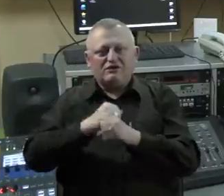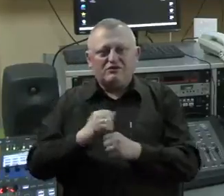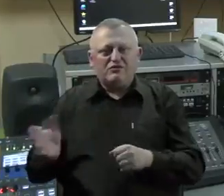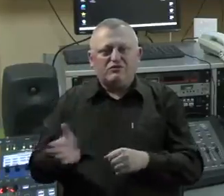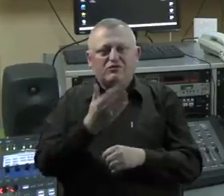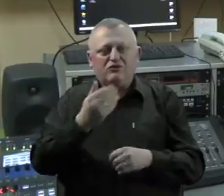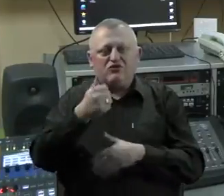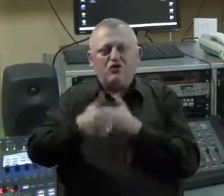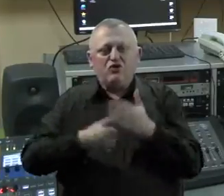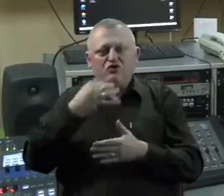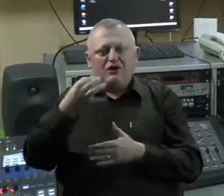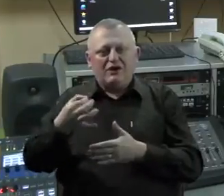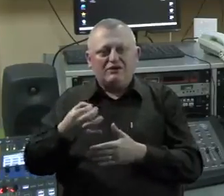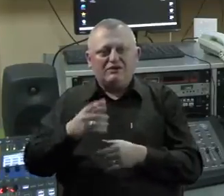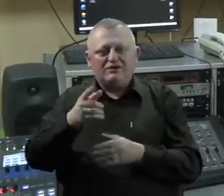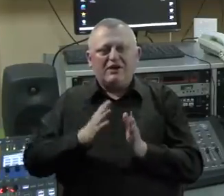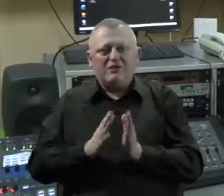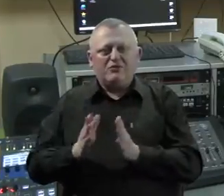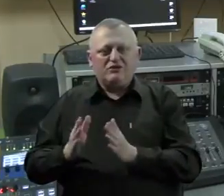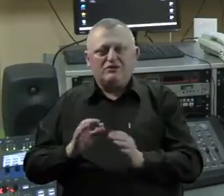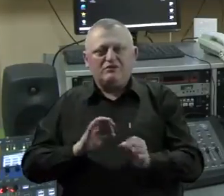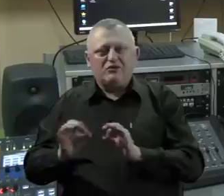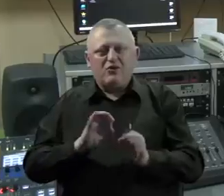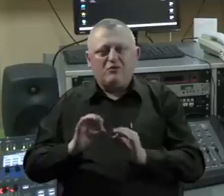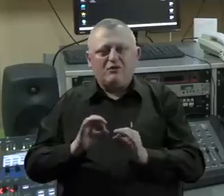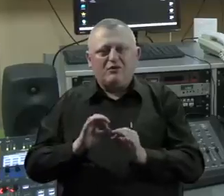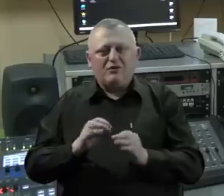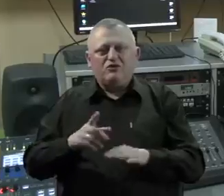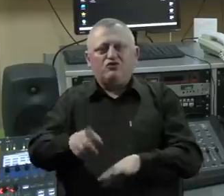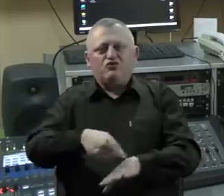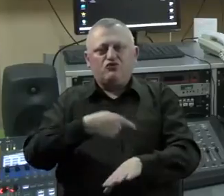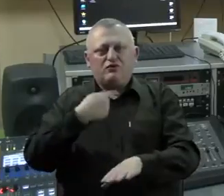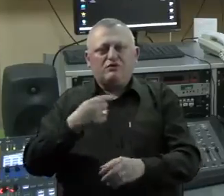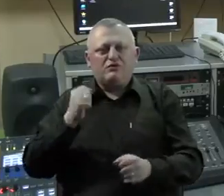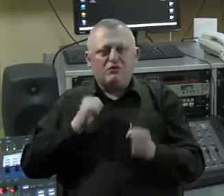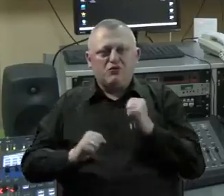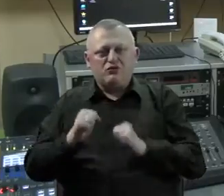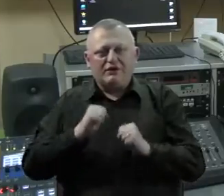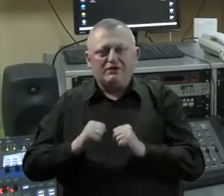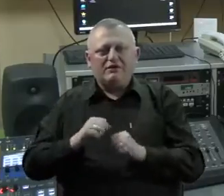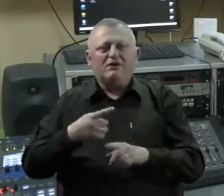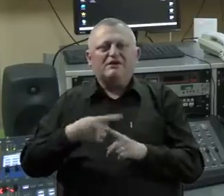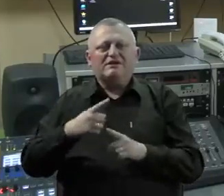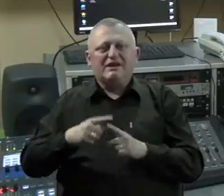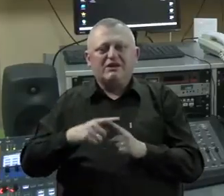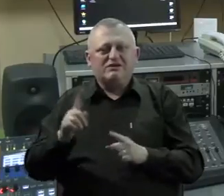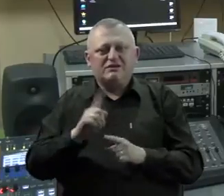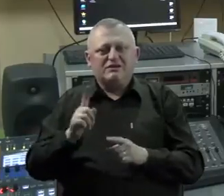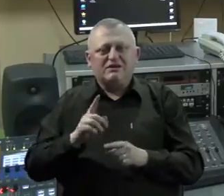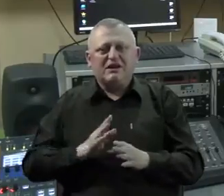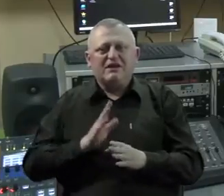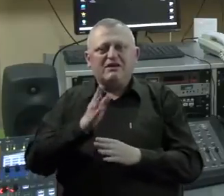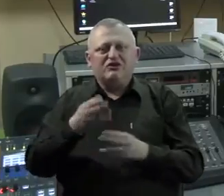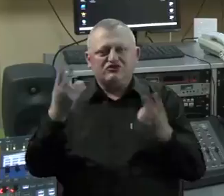prošle nekih godinu dana, taj proces pripreme je bio dugotrajan i mukotrpan. S obzirom da nismo